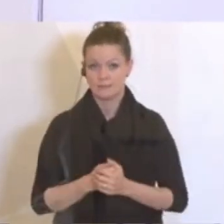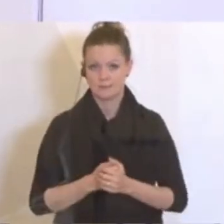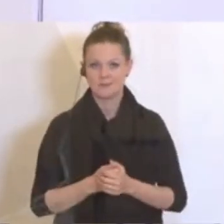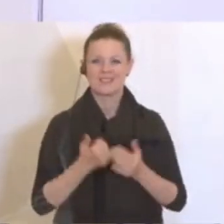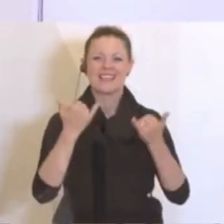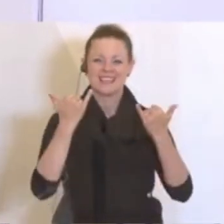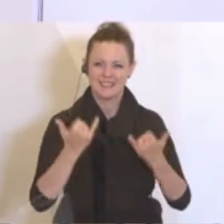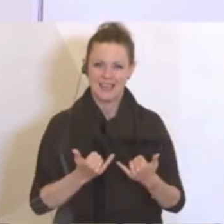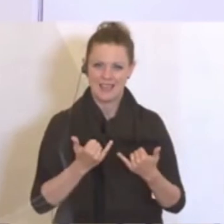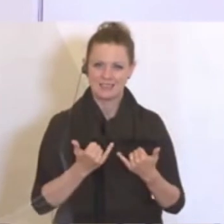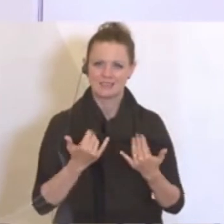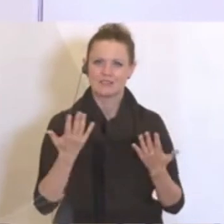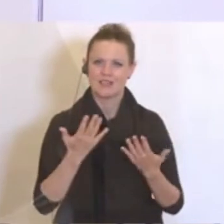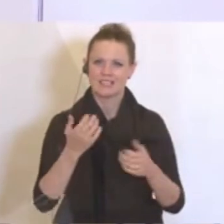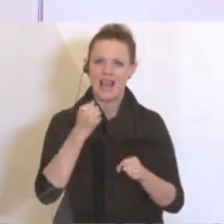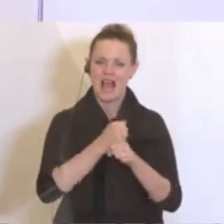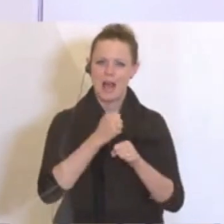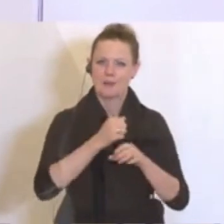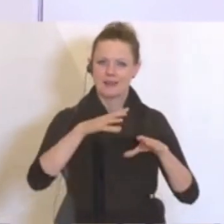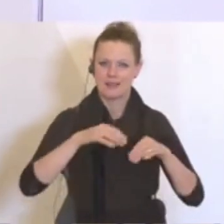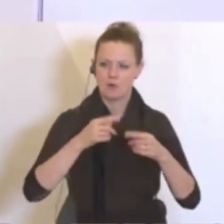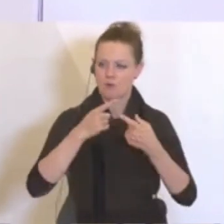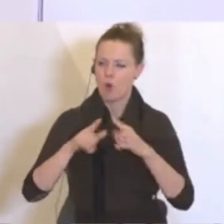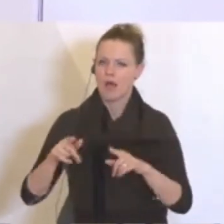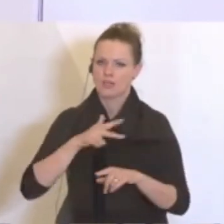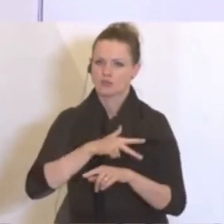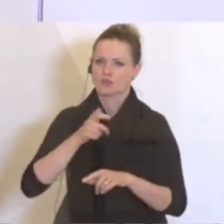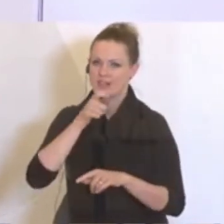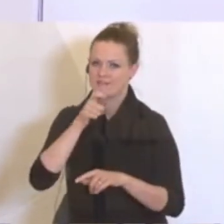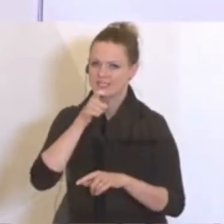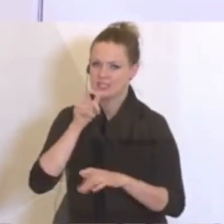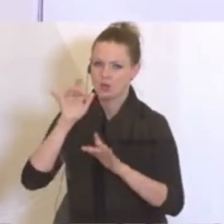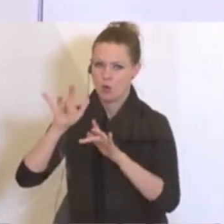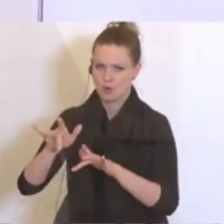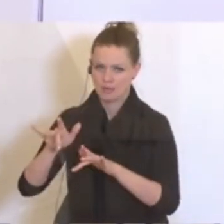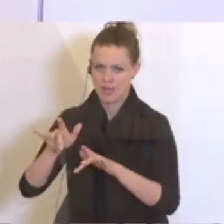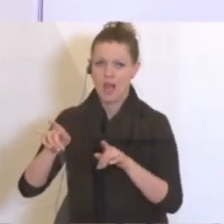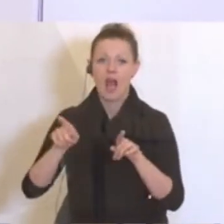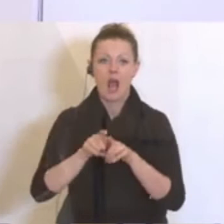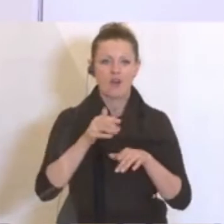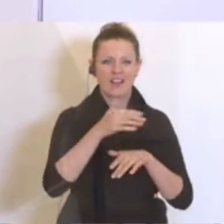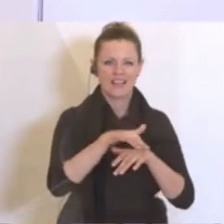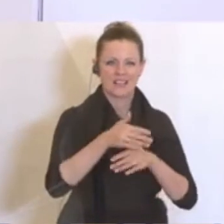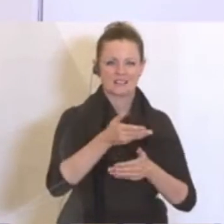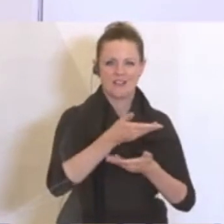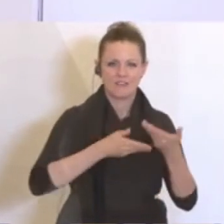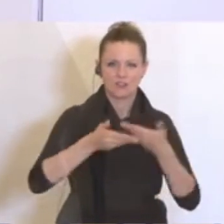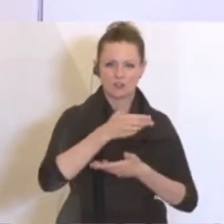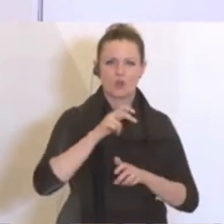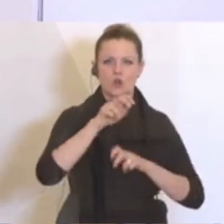Jetzt sollen die Arbeitnehmer, die anderswo sozialversichert sind, eben auch in der Gastwirtschaft steuer- und